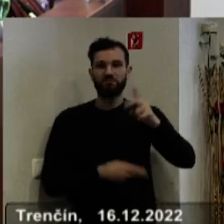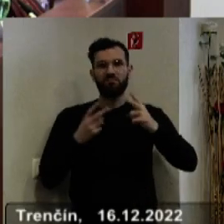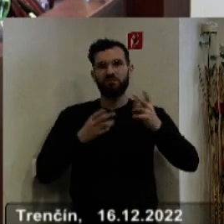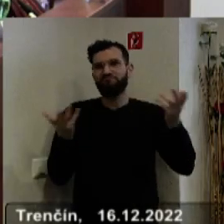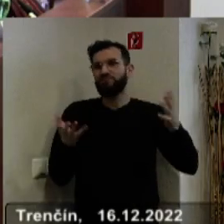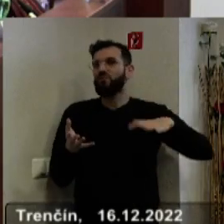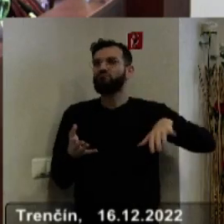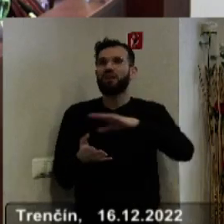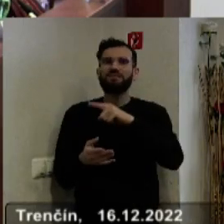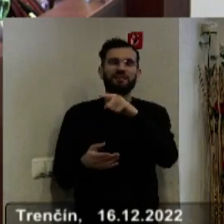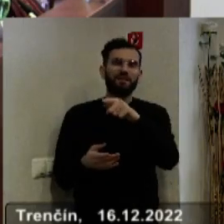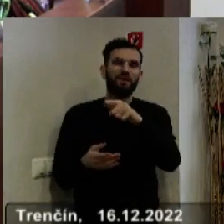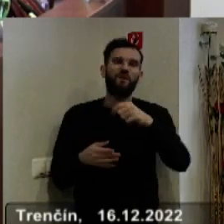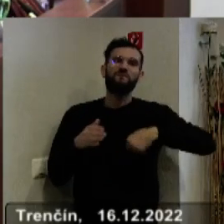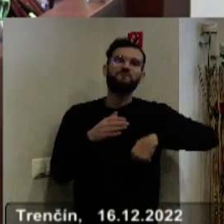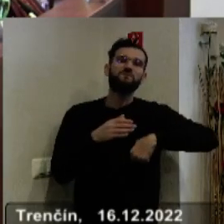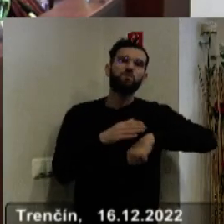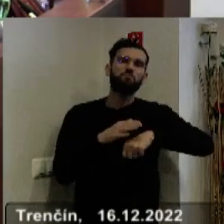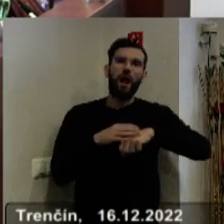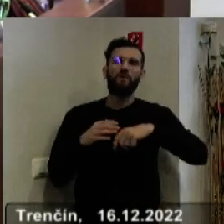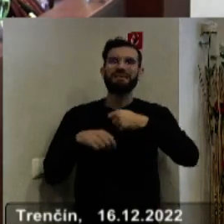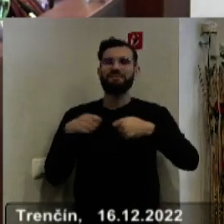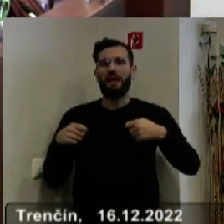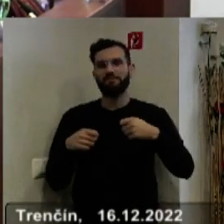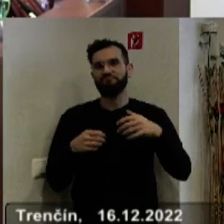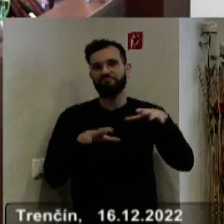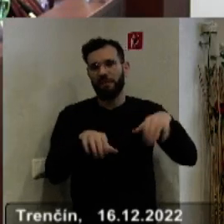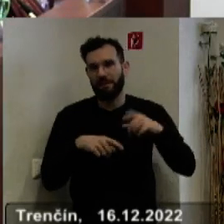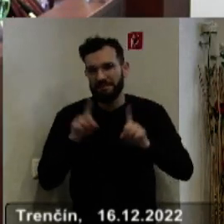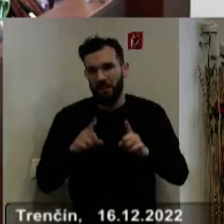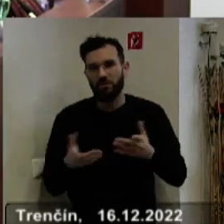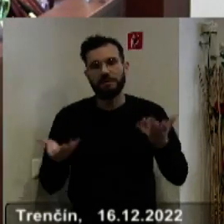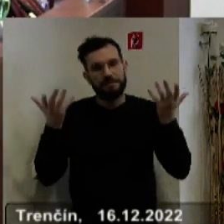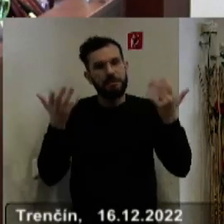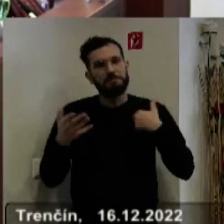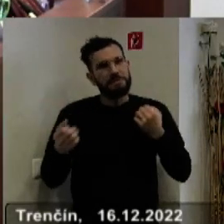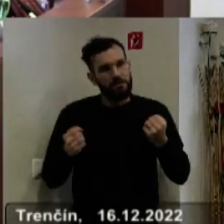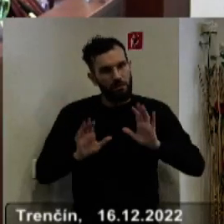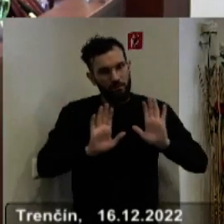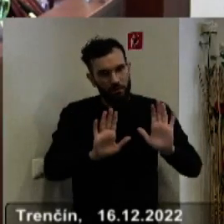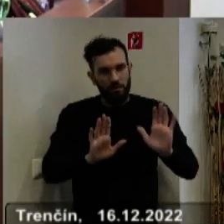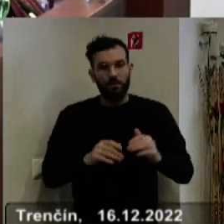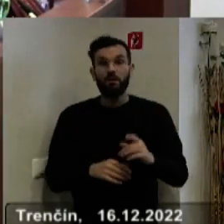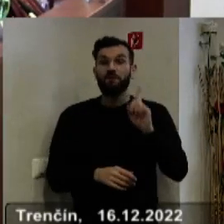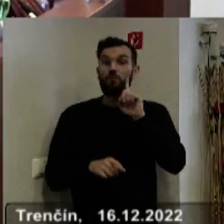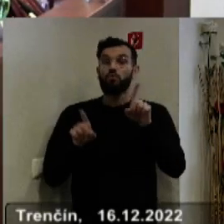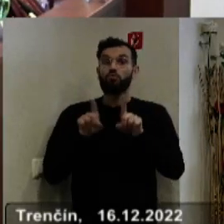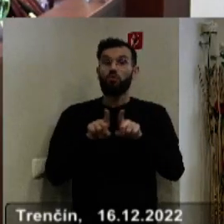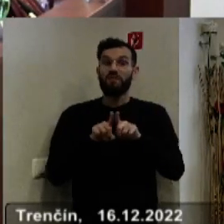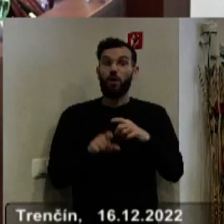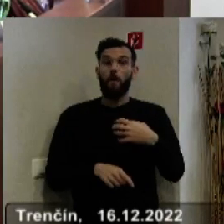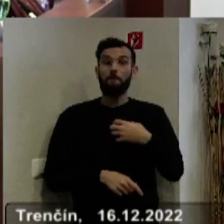rešpektované Slovenským fotboľovým zväzom, čo považujú za veľmi dôležité, lebo koni skoncov, aj tu pritom nájmeritná pani primátorka